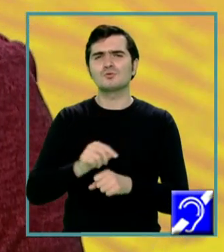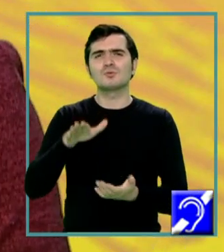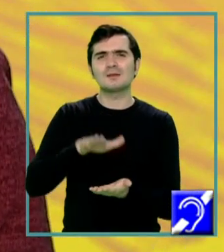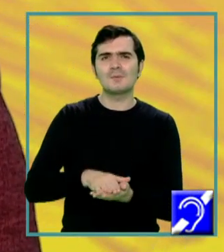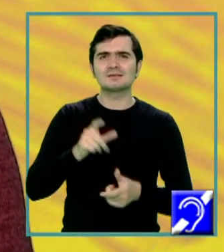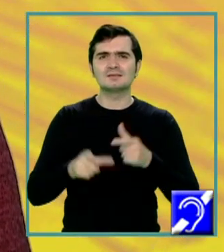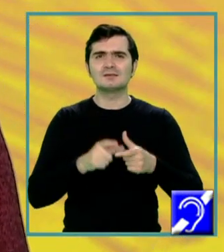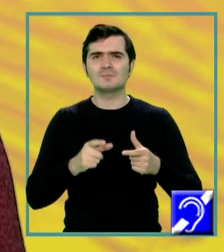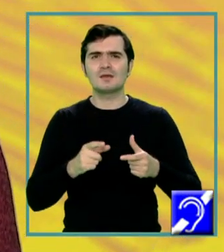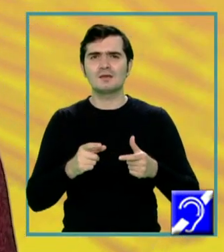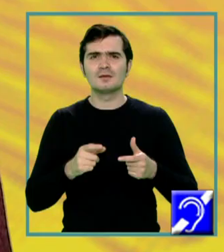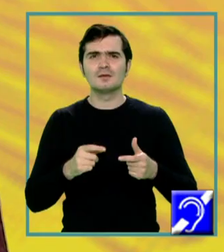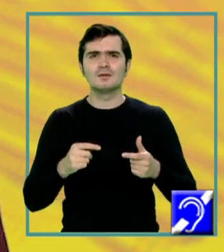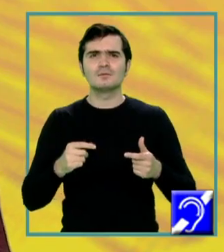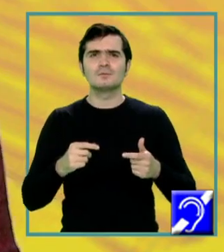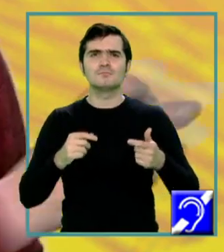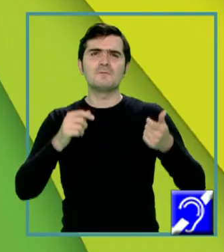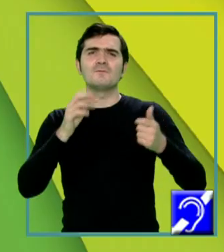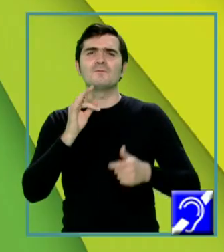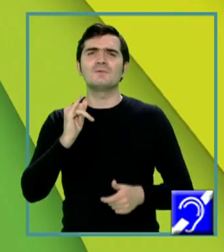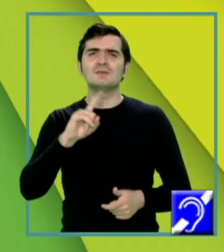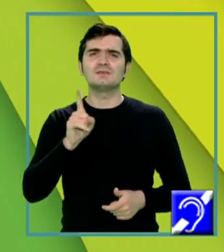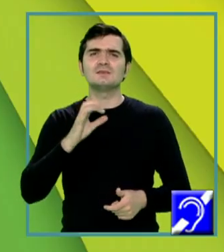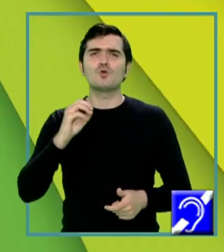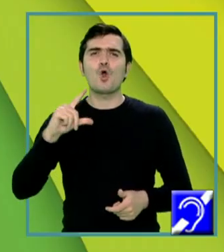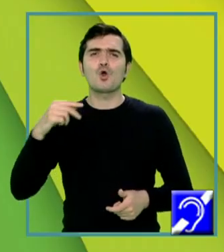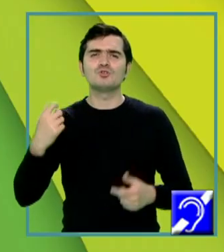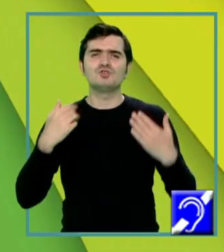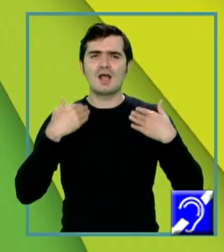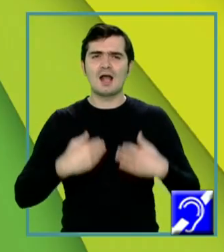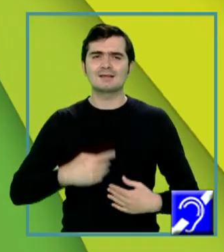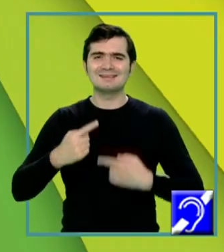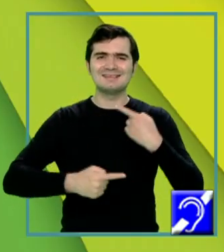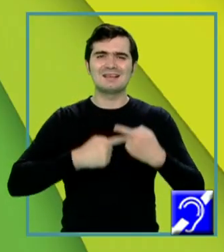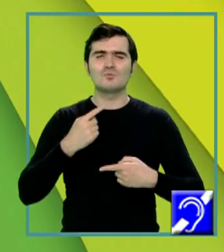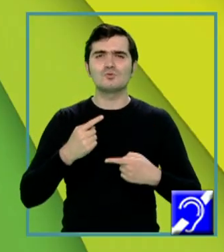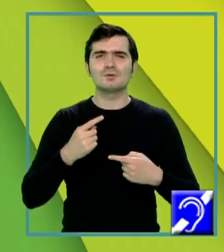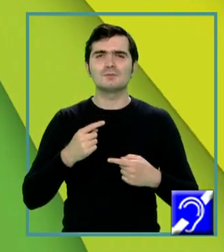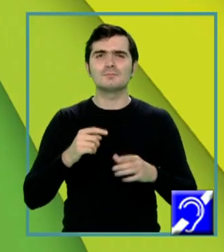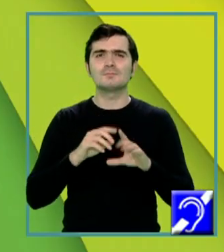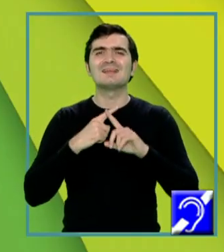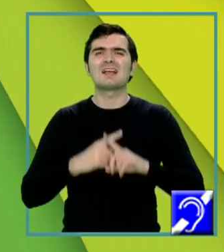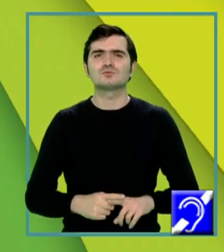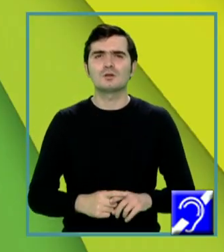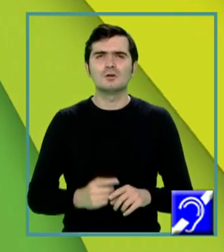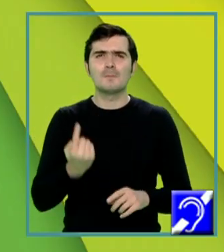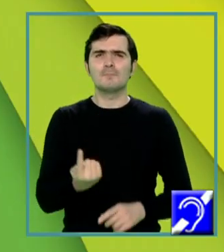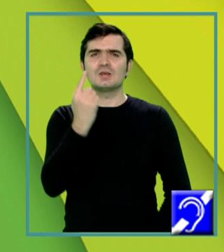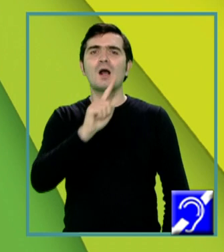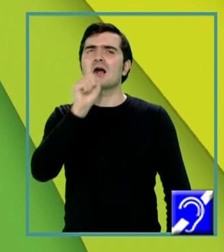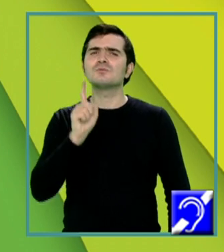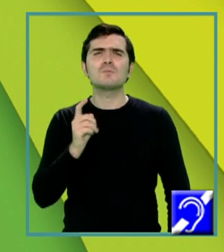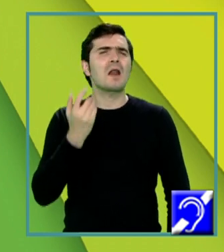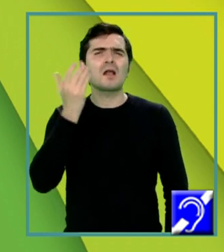de fiziologia sistemului reproducător. Prima întrebare, însă, ar fi când încep să funcționeze